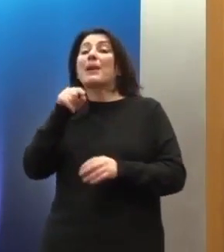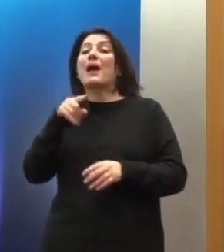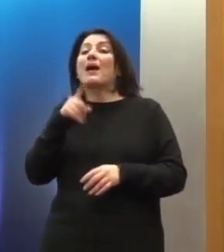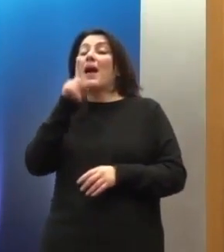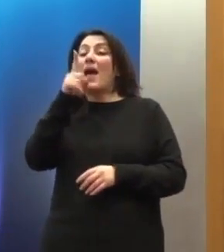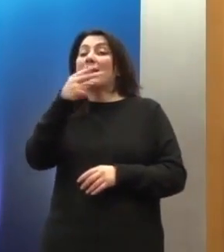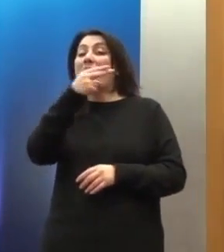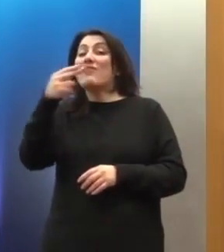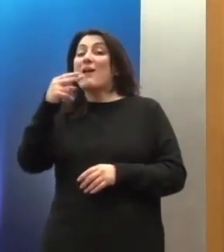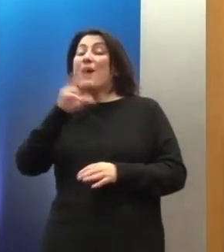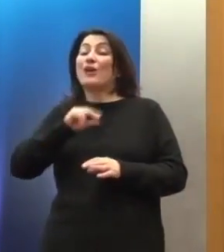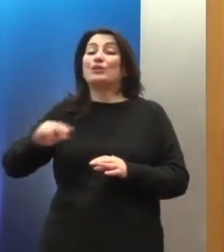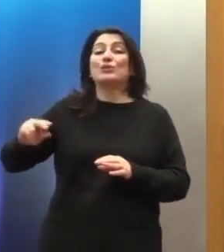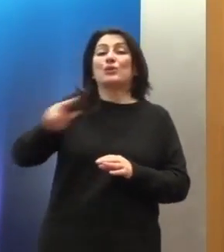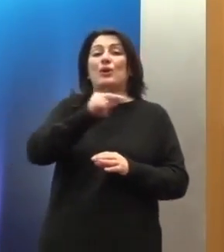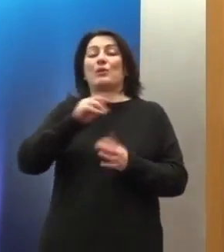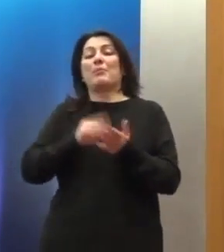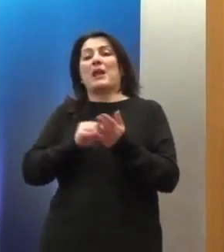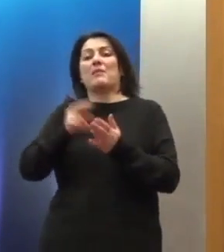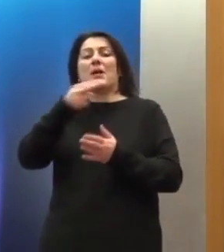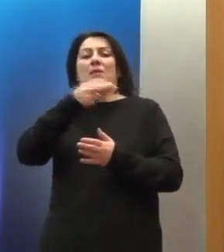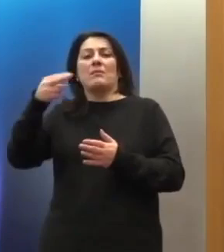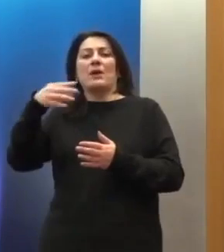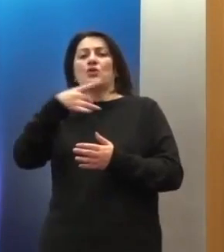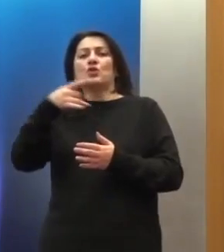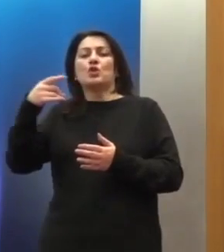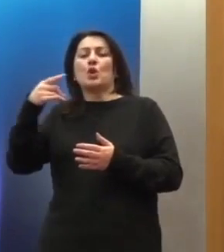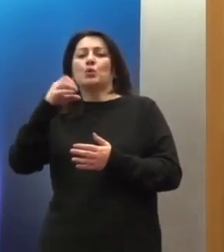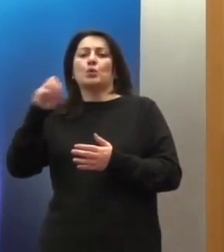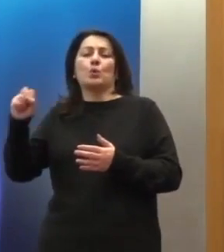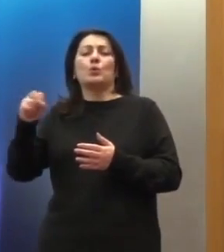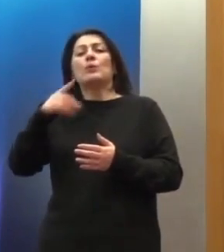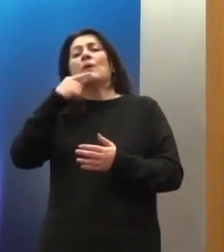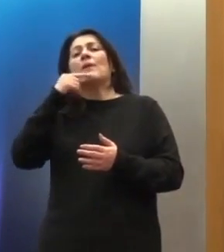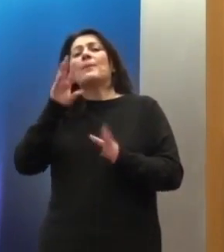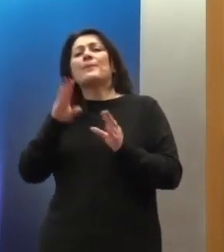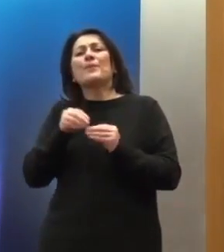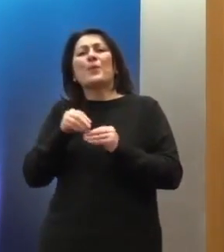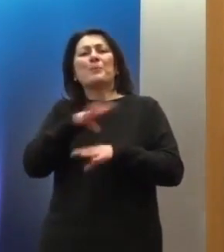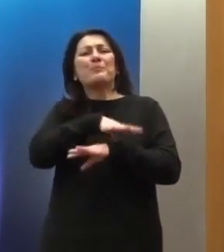Όπως πάρουν το σχάρι, η υπόθεση Ζωντούλ, που αφορά κακοποίηση από το λιμενικό